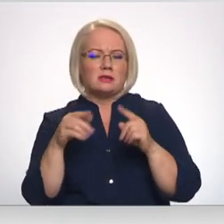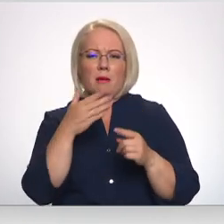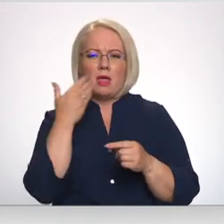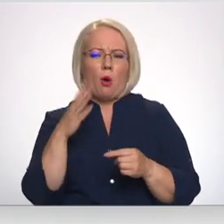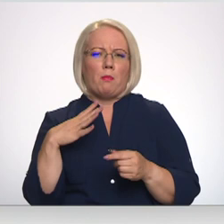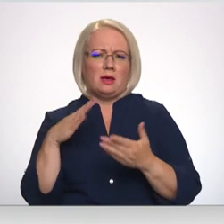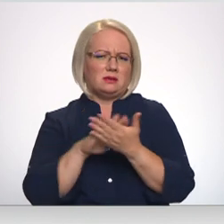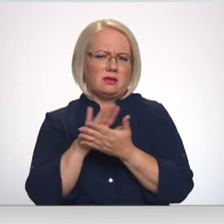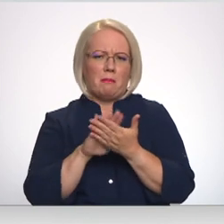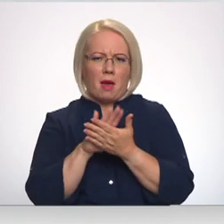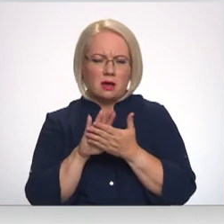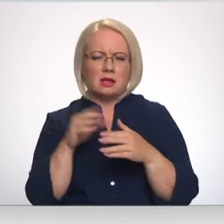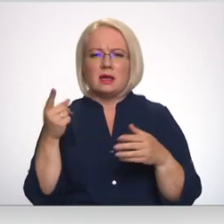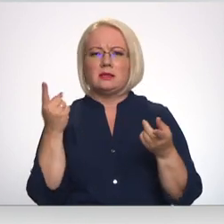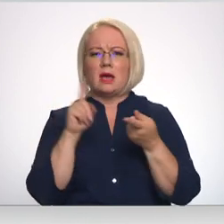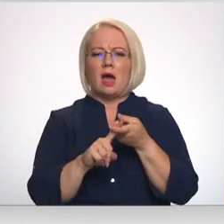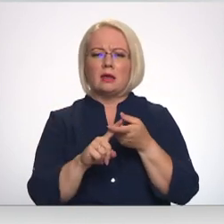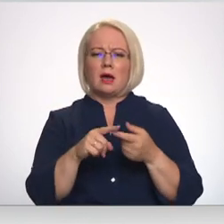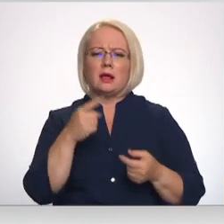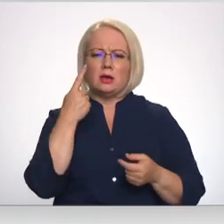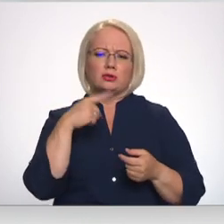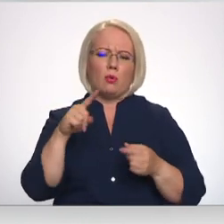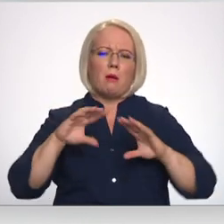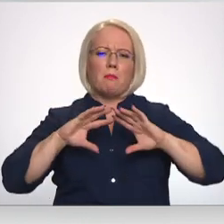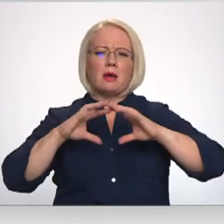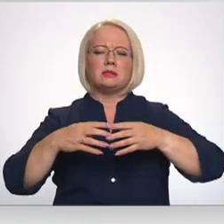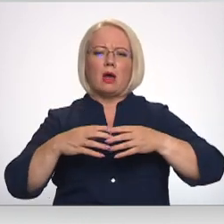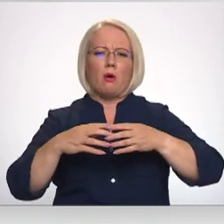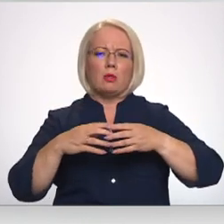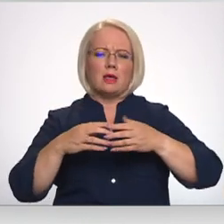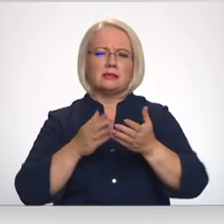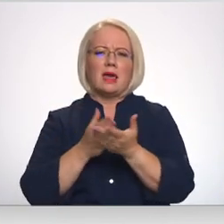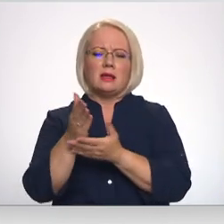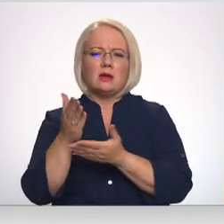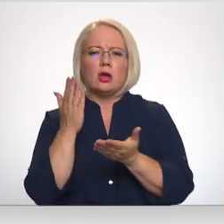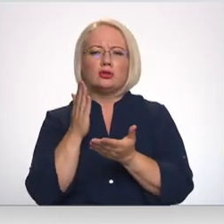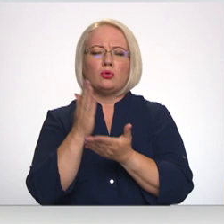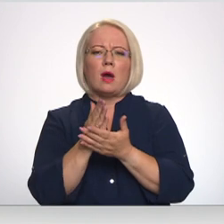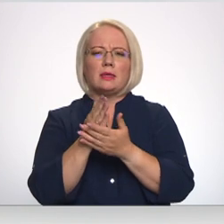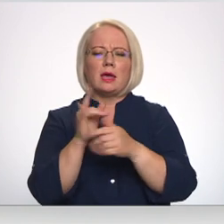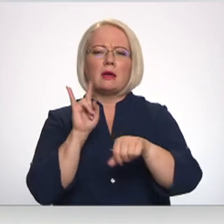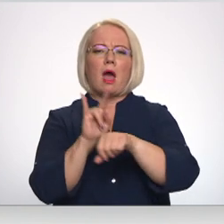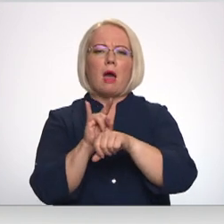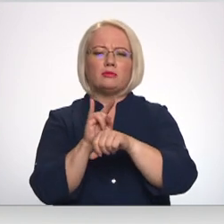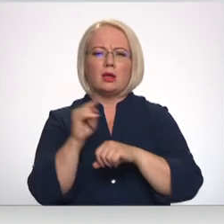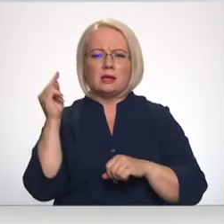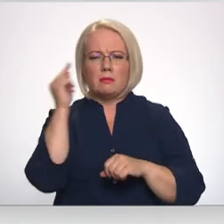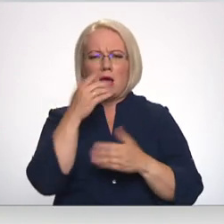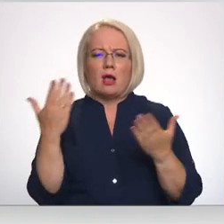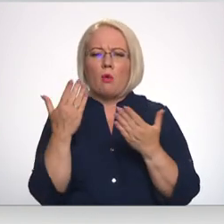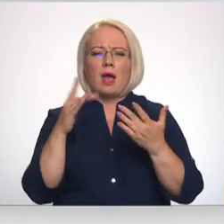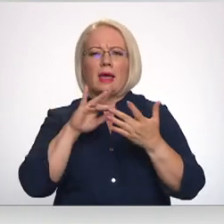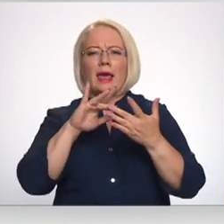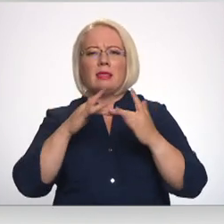lielā mērā ir atkarīgs arī no globālām tendencēm. Es notiek tādā krāpšana smelnējā tirgu, ja tur hakeri kaut ko ir